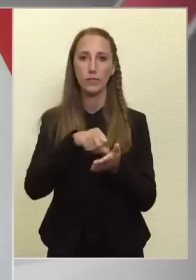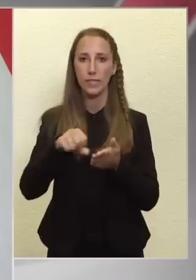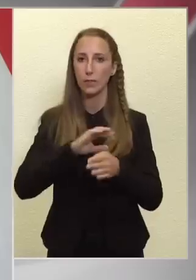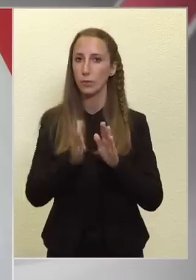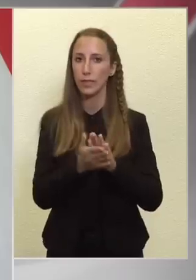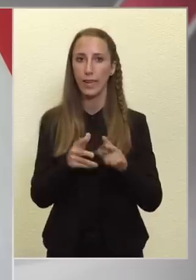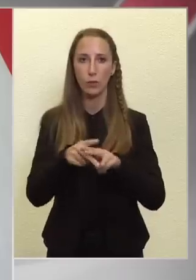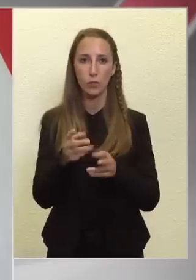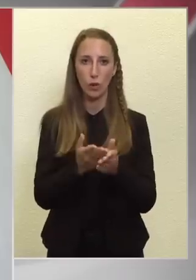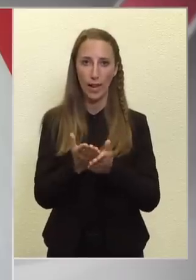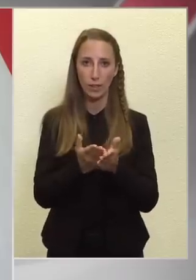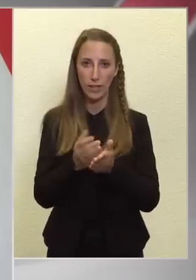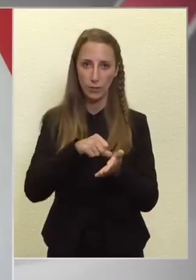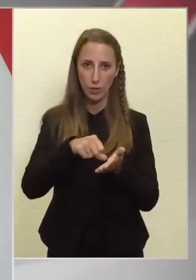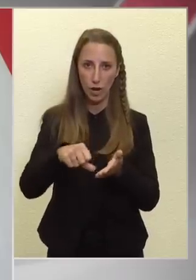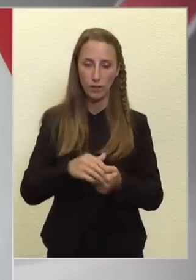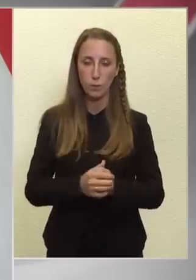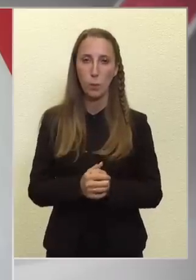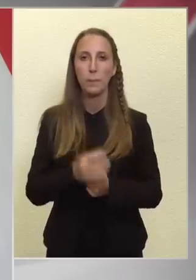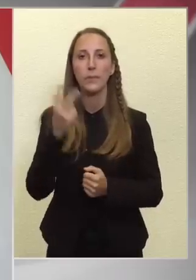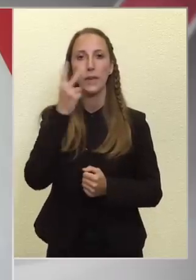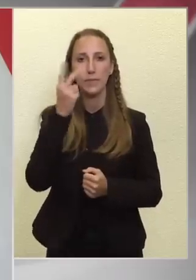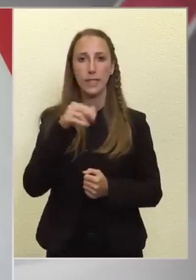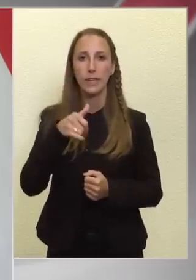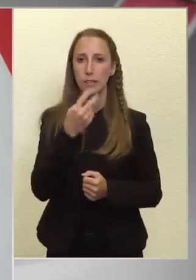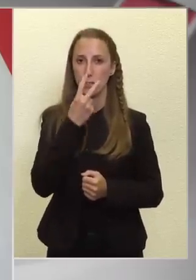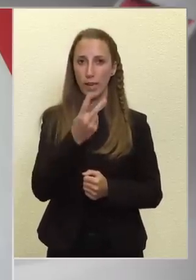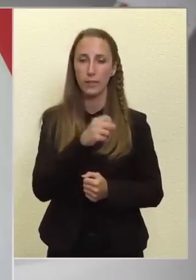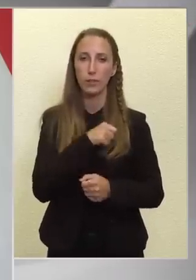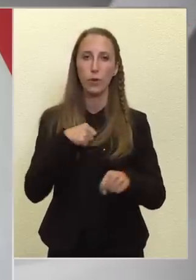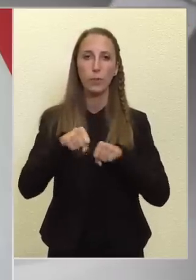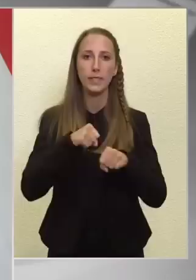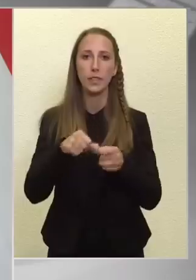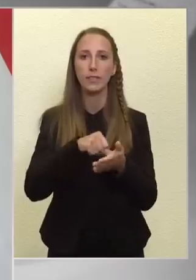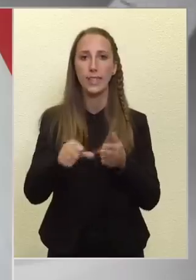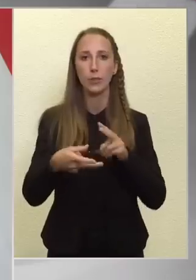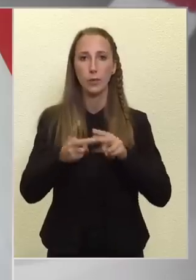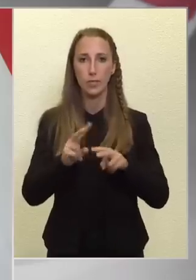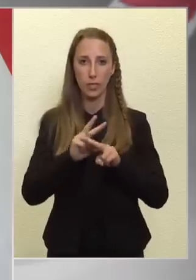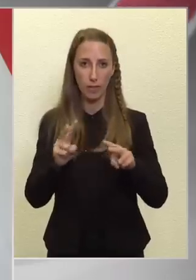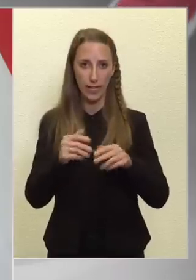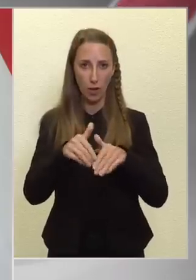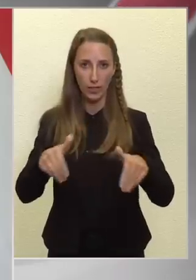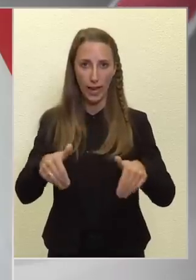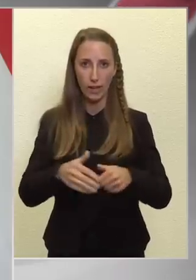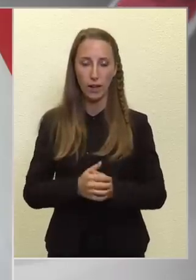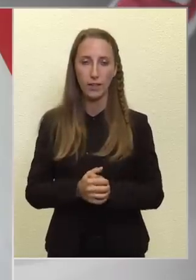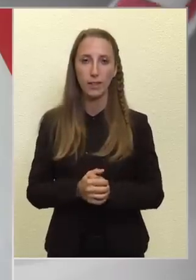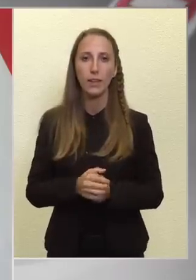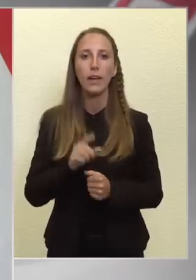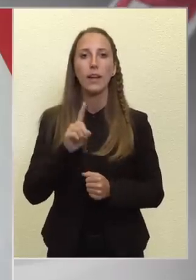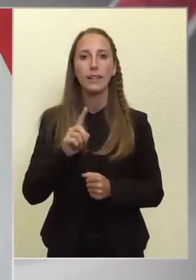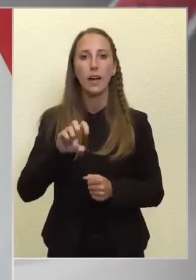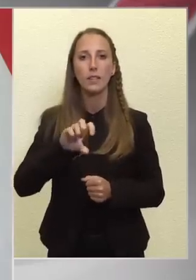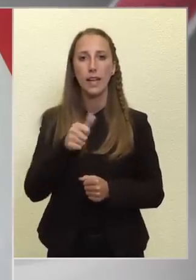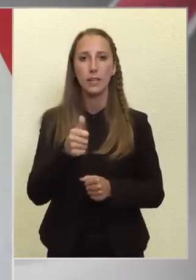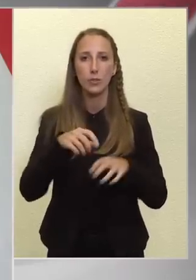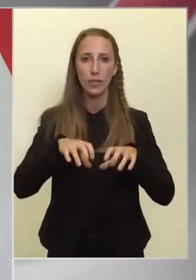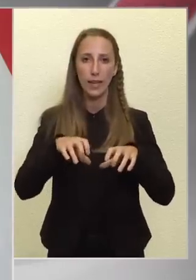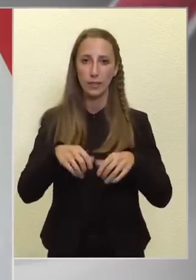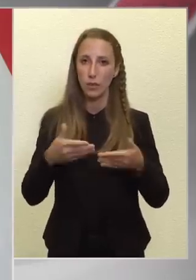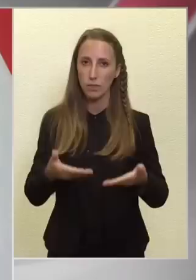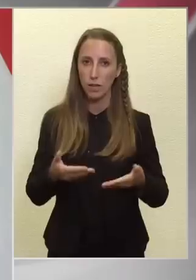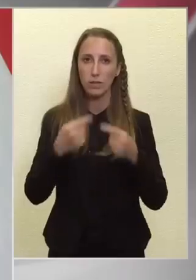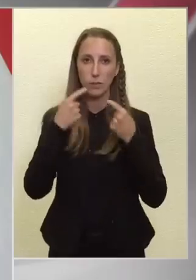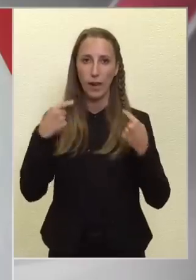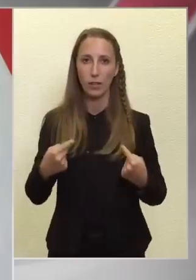közszolgáltásra. Természetesen azt is látjuk, hogy az önkormányzatok fizetőképességének is van egy határa. De az első tendő az az,